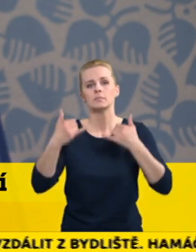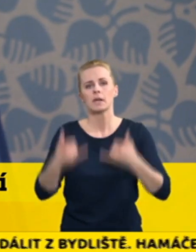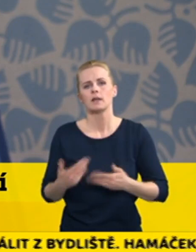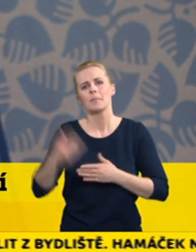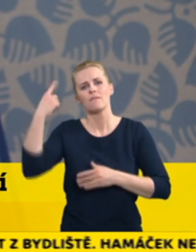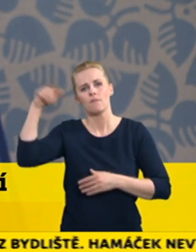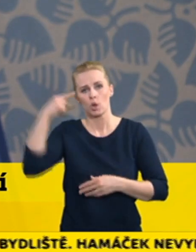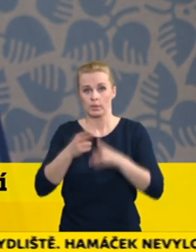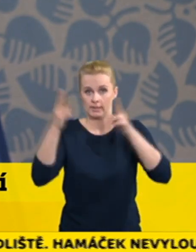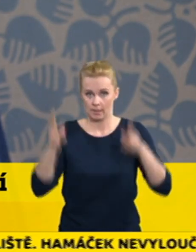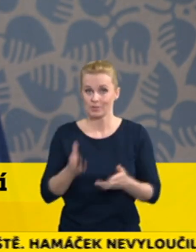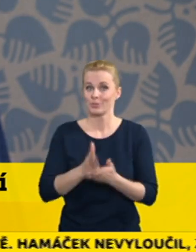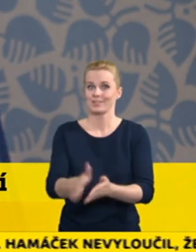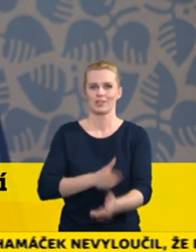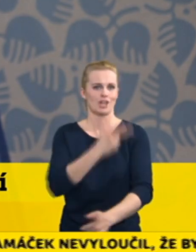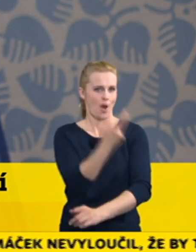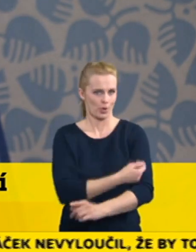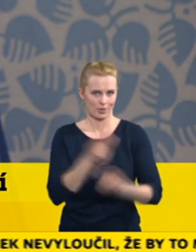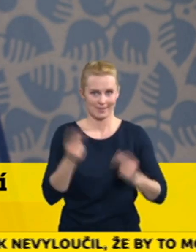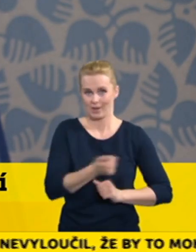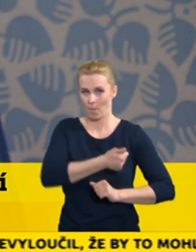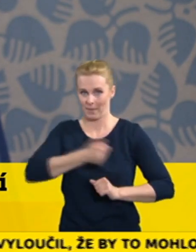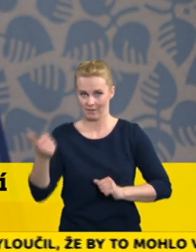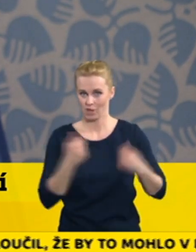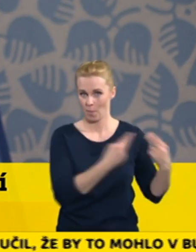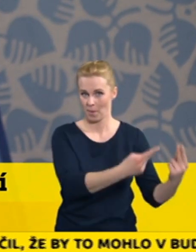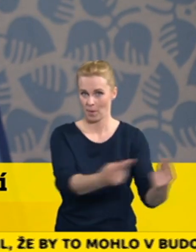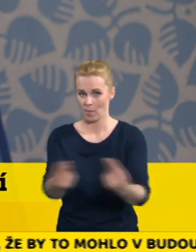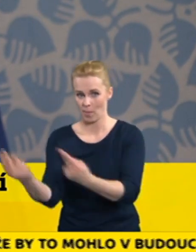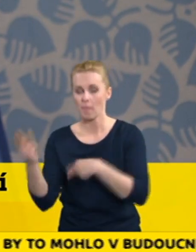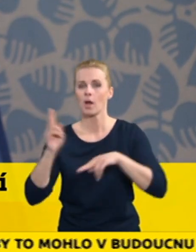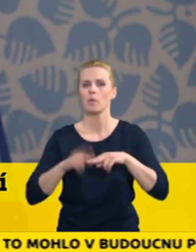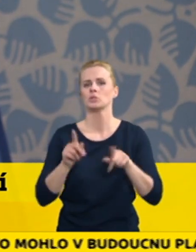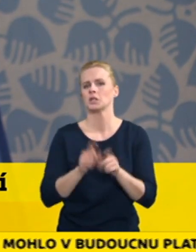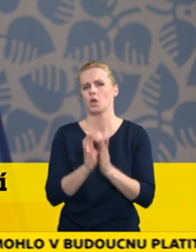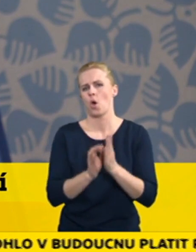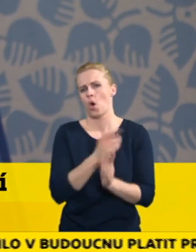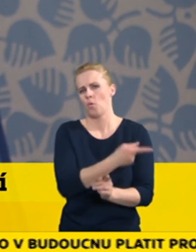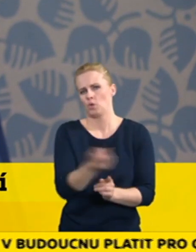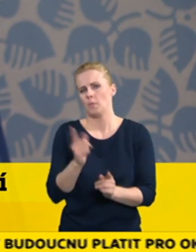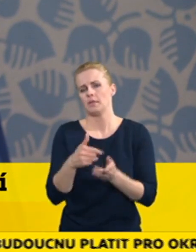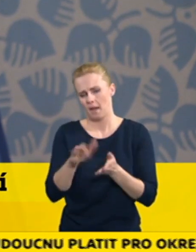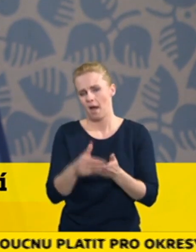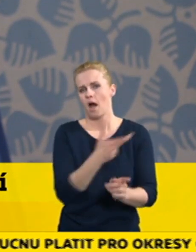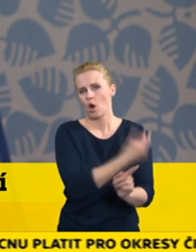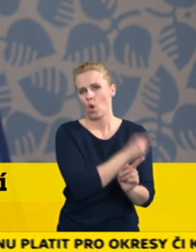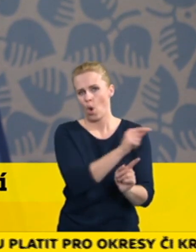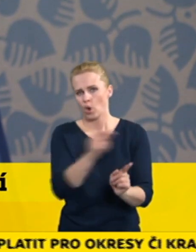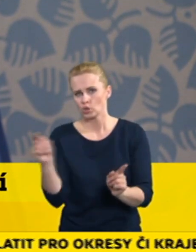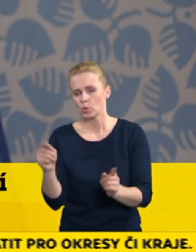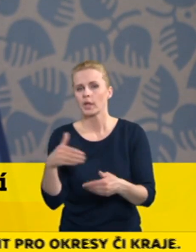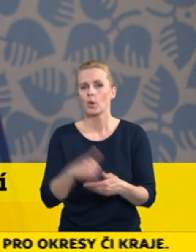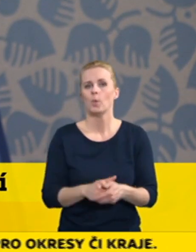začaly očkovat nejdříve a hlavně vlastně očkovali ještě v době, kdy do dávky chodili podle klíče pět dávek na